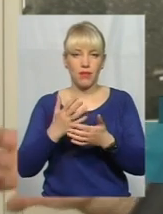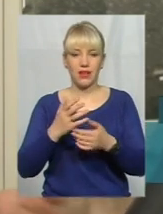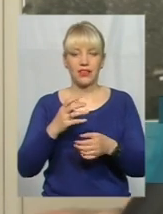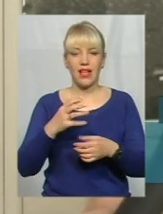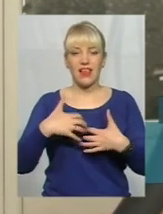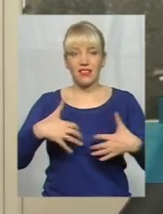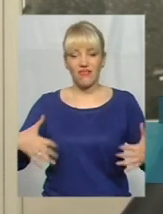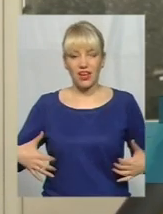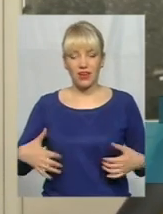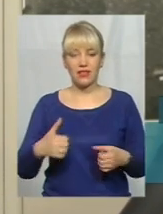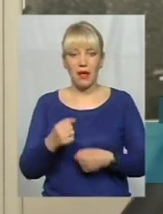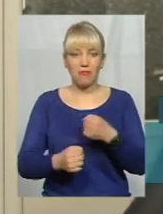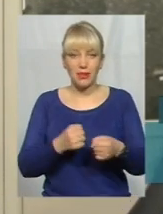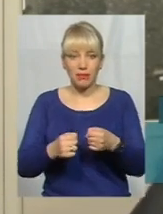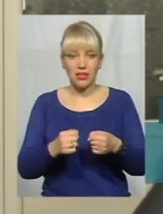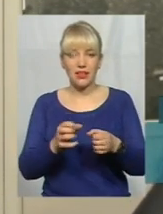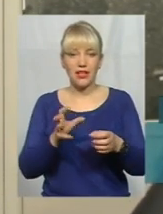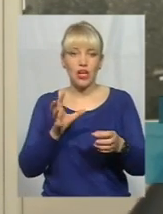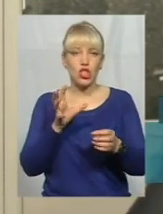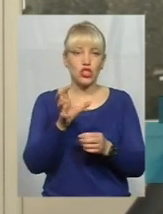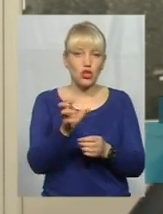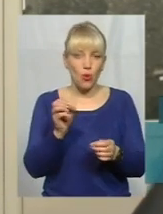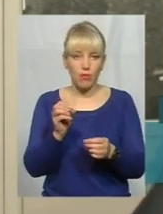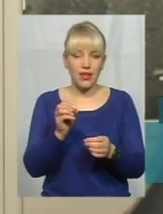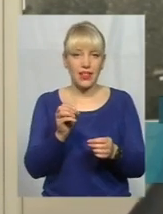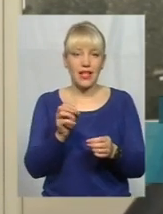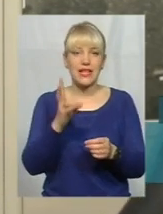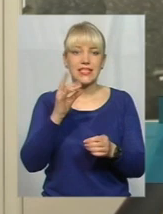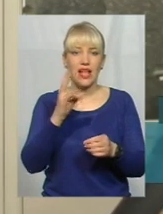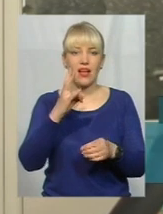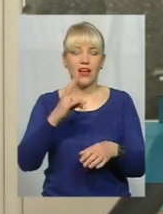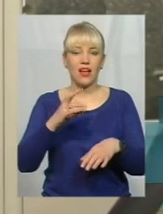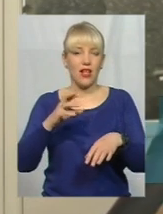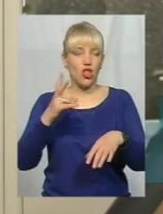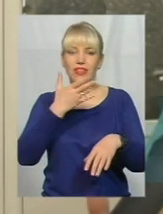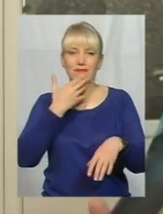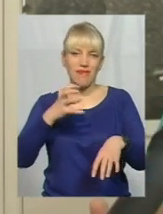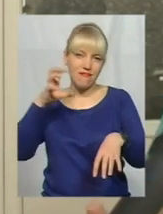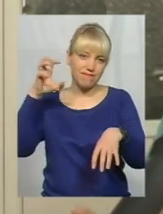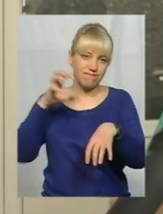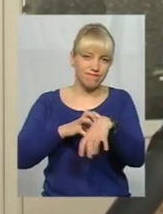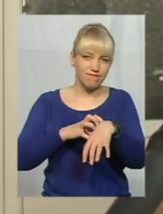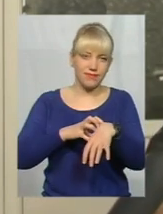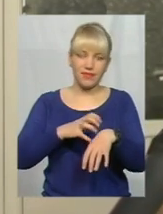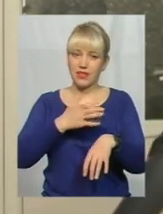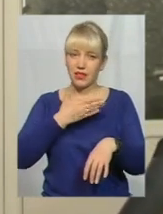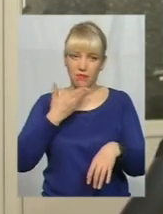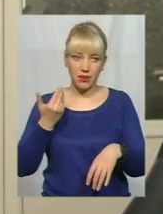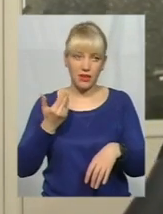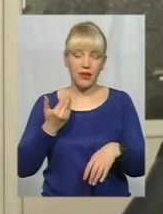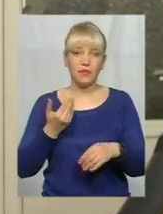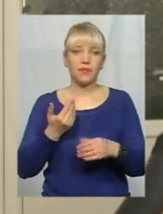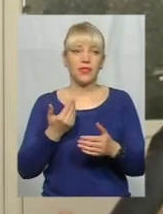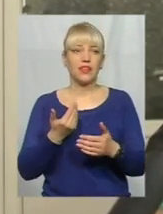схопила людину за кінцівку, але не прокусила, наприклад, особливо це непрямий контакт називається,